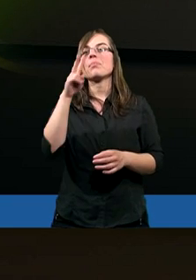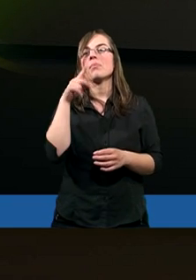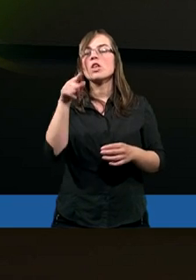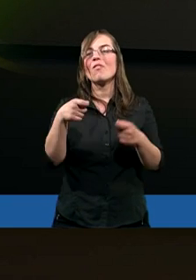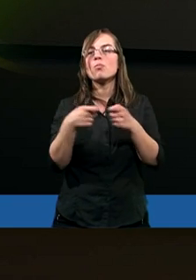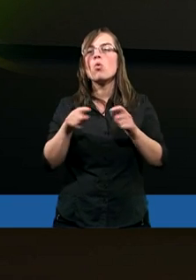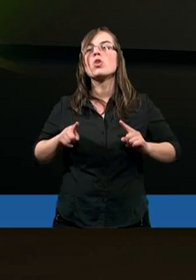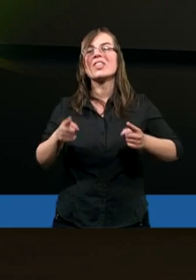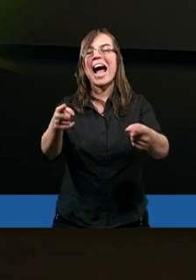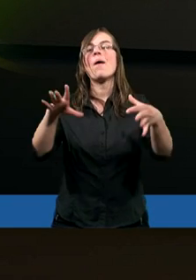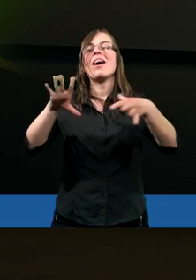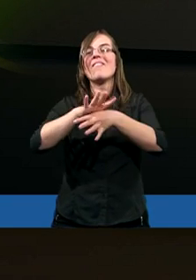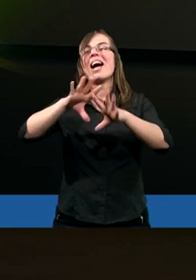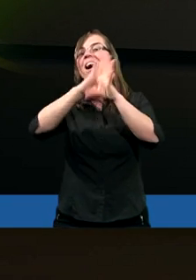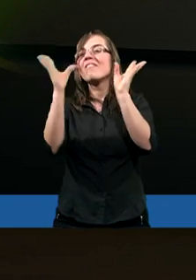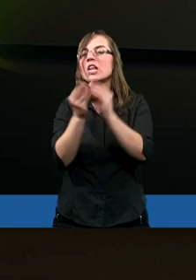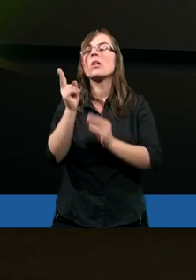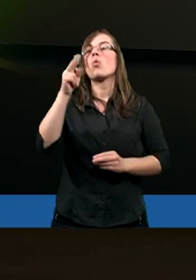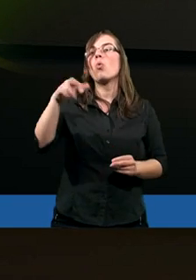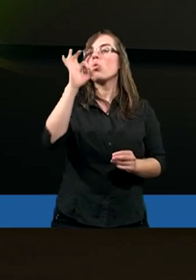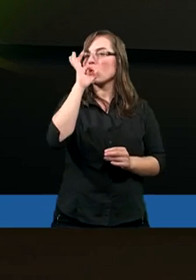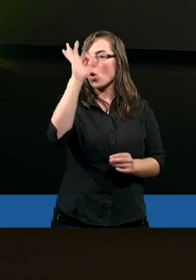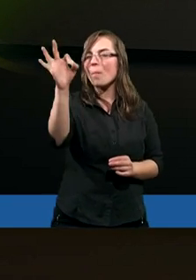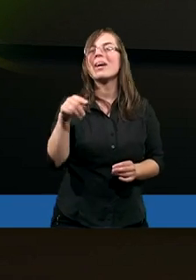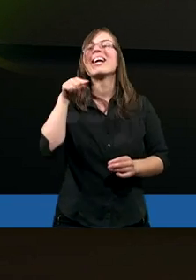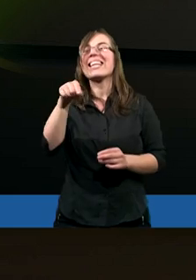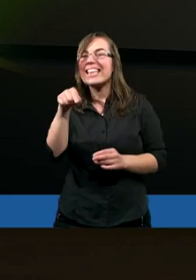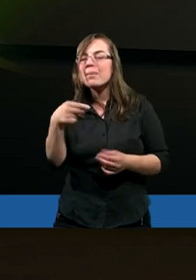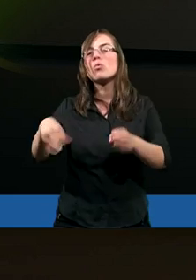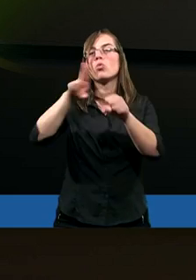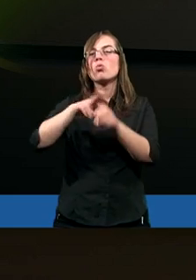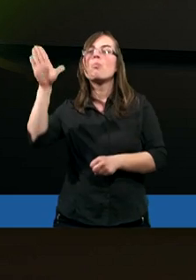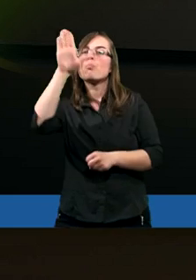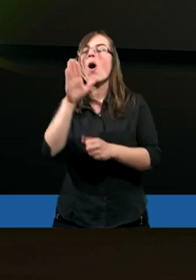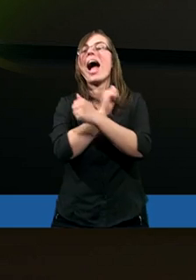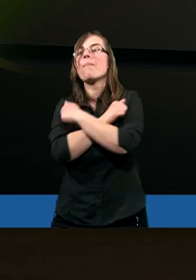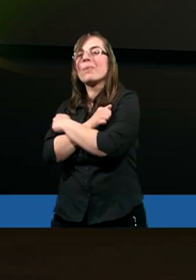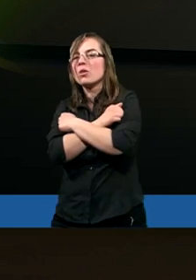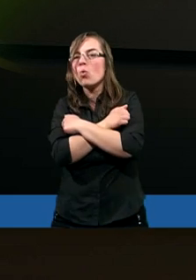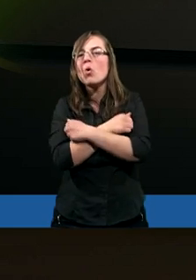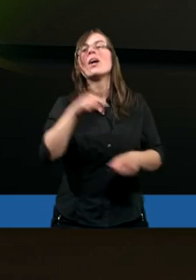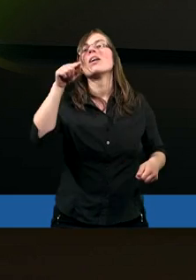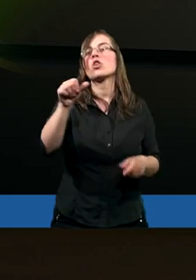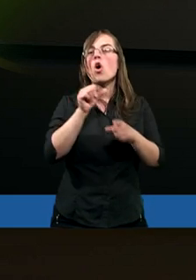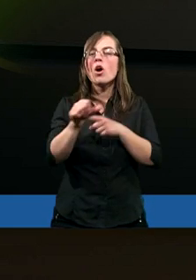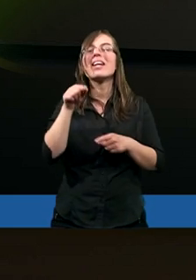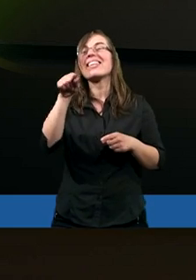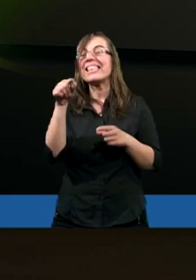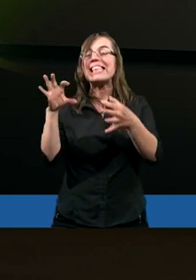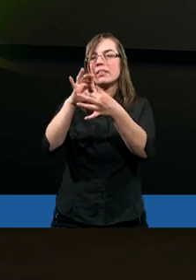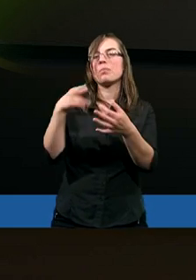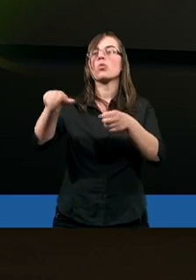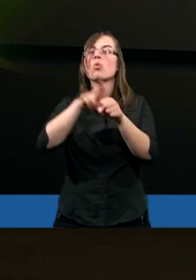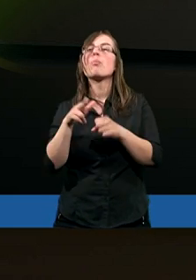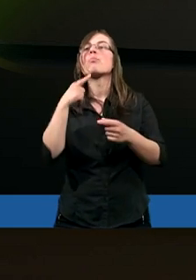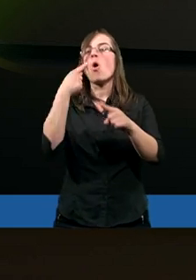współdziała we wszystkim ku dobremu z tymi, którzy Boga miłują, to jest z tymi, którzy według